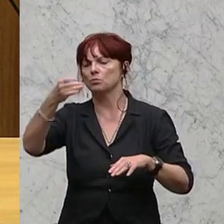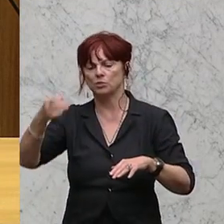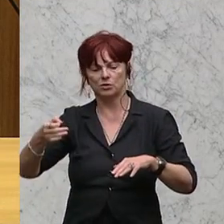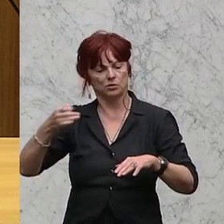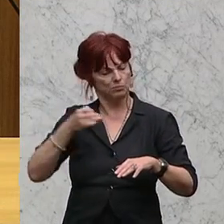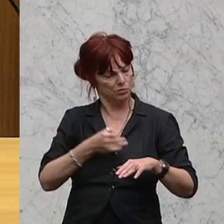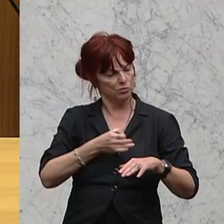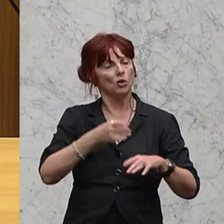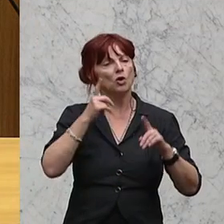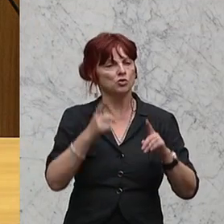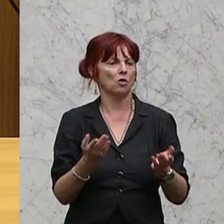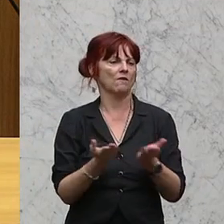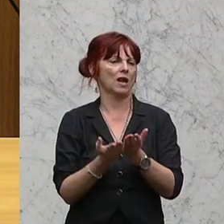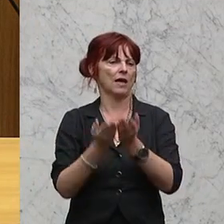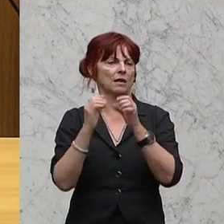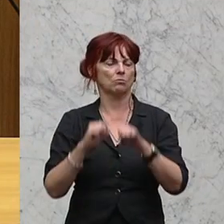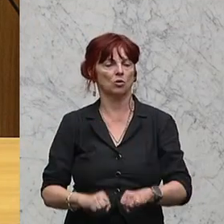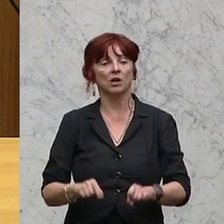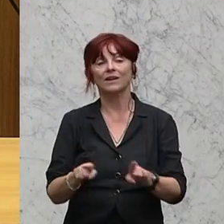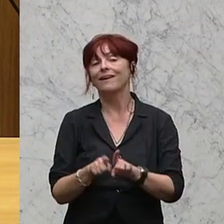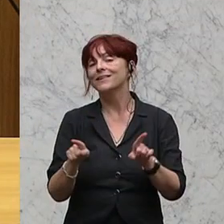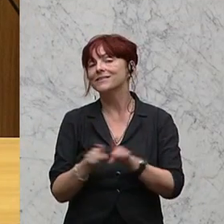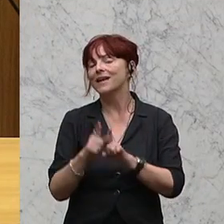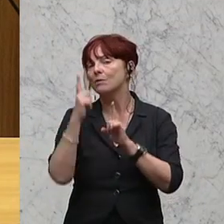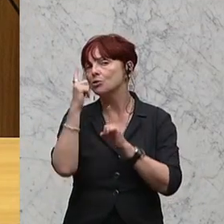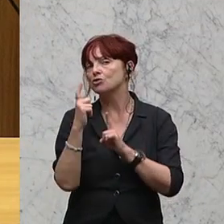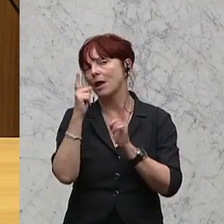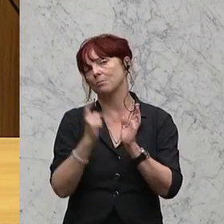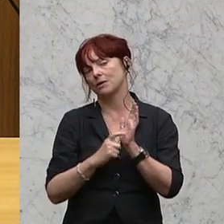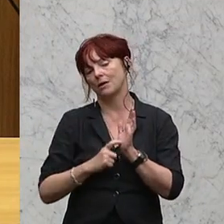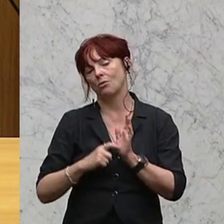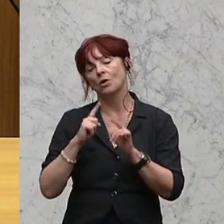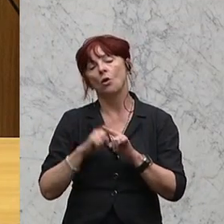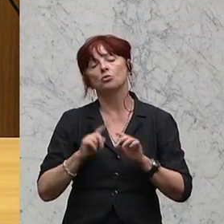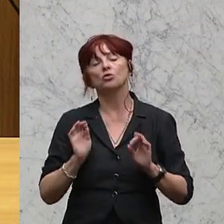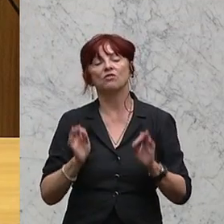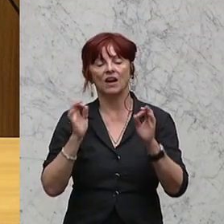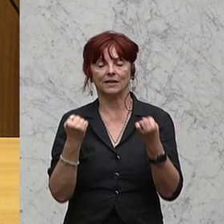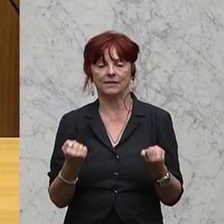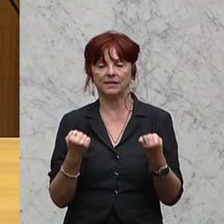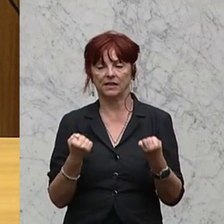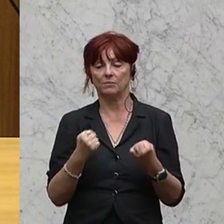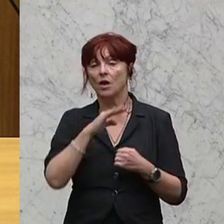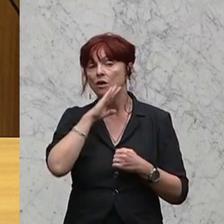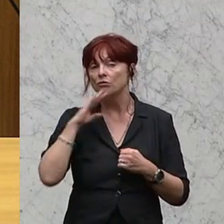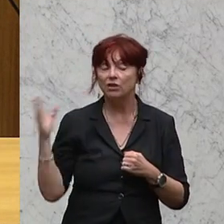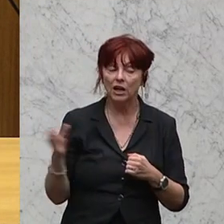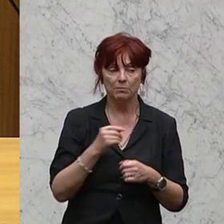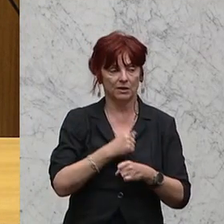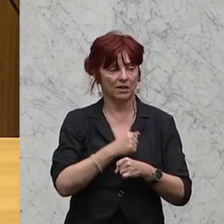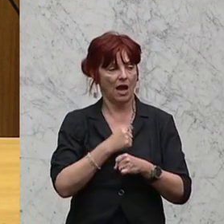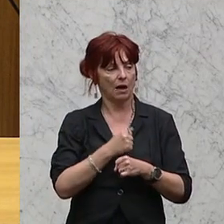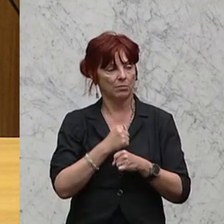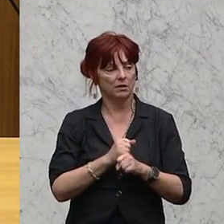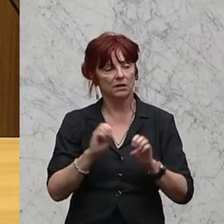gleiche Startbedingungen geschaffen werden und die Qualität auch gesichert ist und jetzt geht es darum, viele haben mitgewirkt an diesem